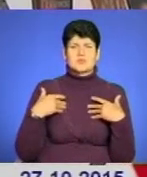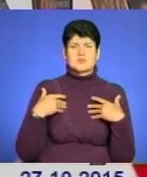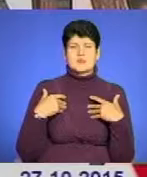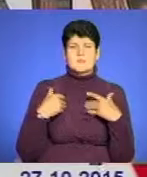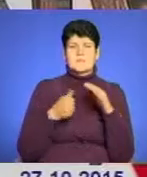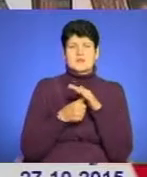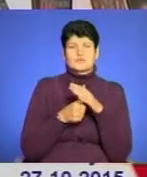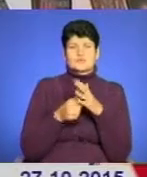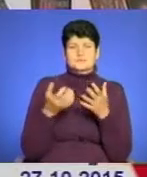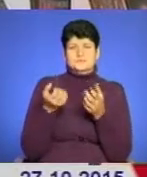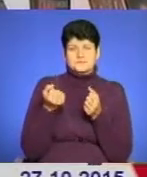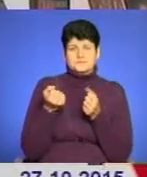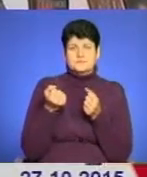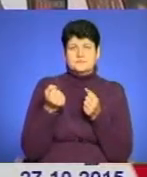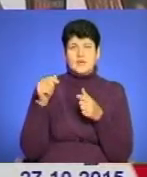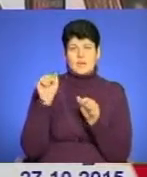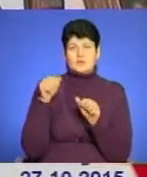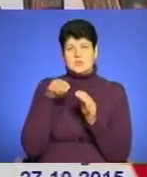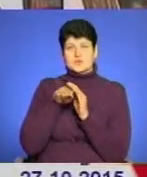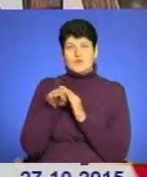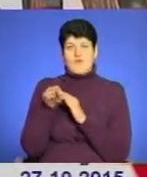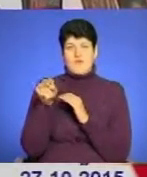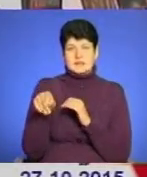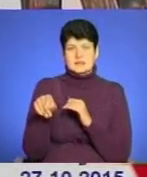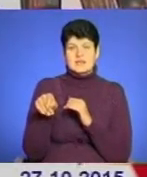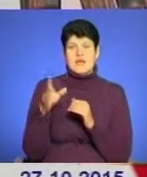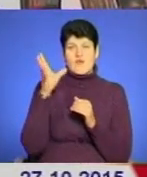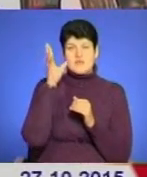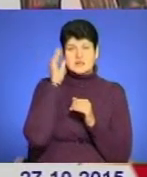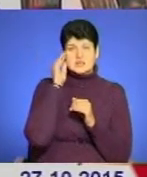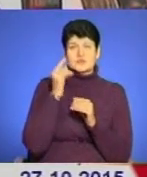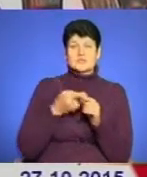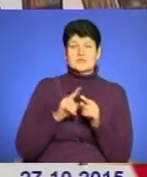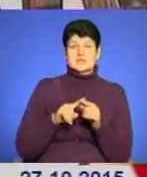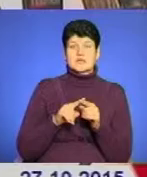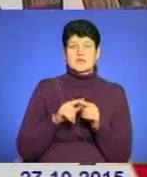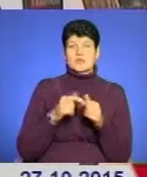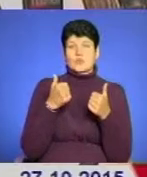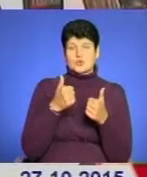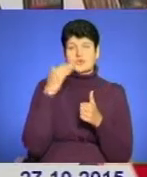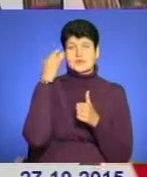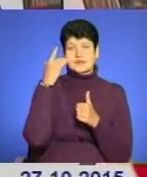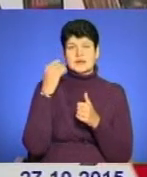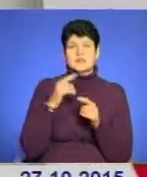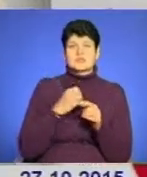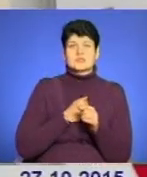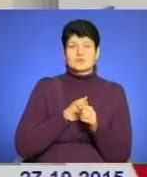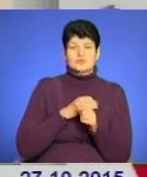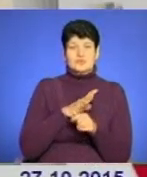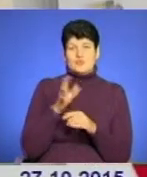парасольки з сумки, то тут можна сховатися. І я вважаю, що це дуже добра ідея. Просто шкода, що її не було скорше.